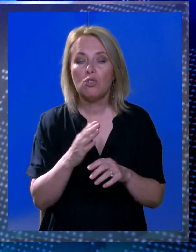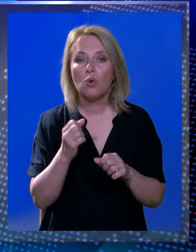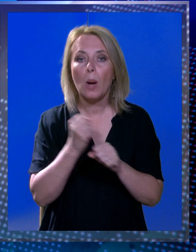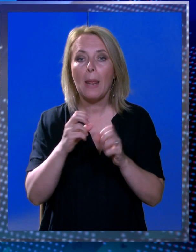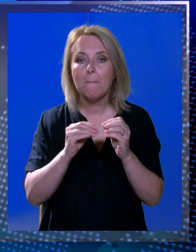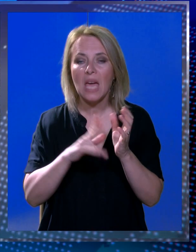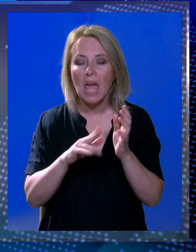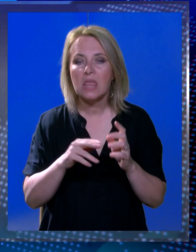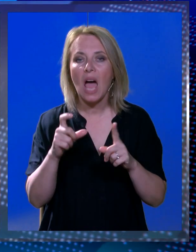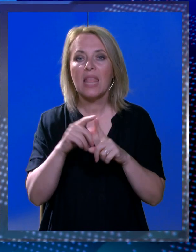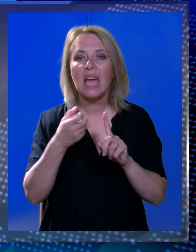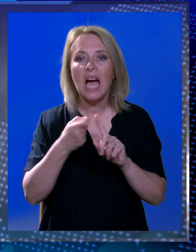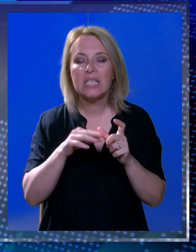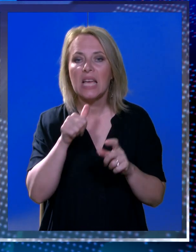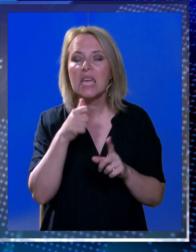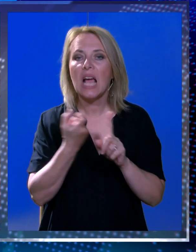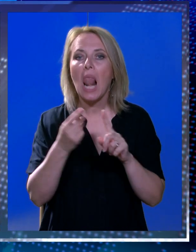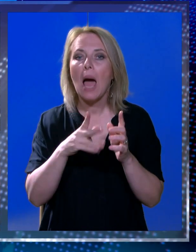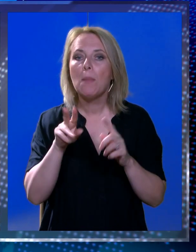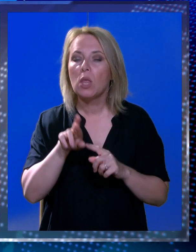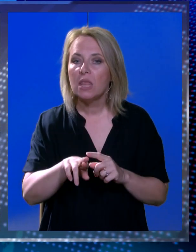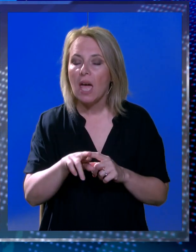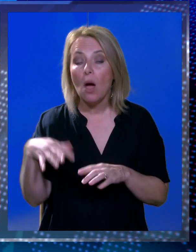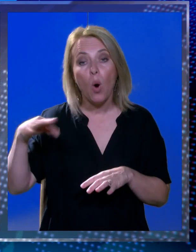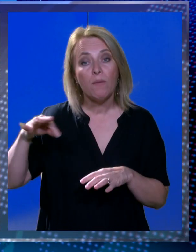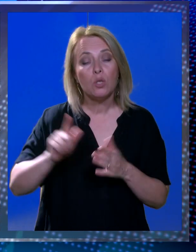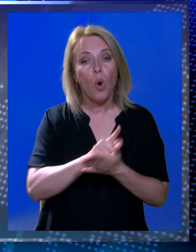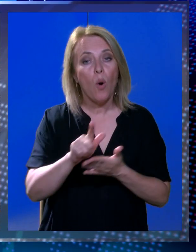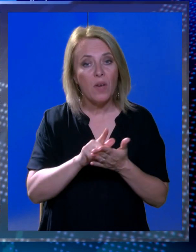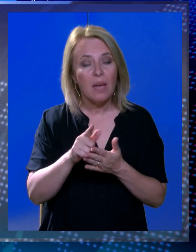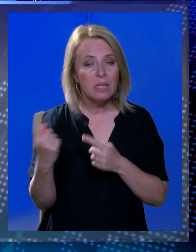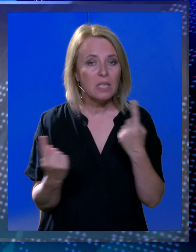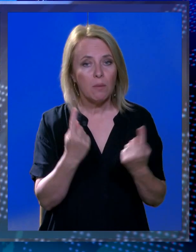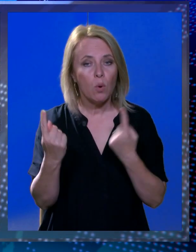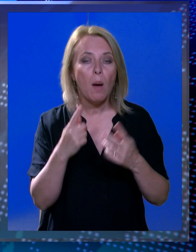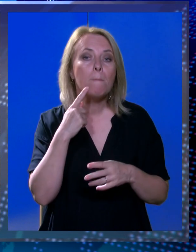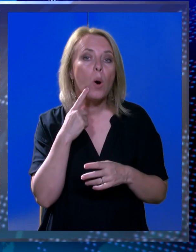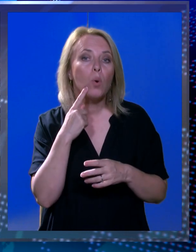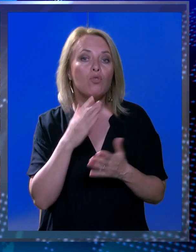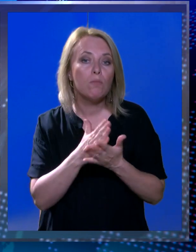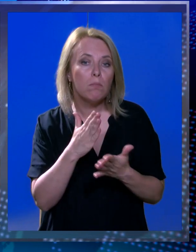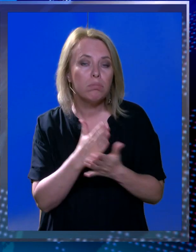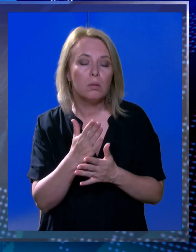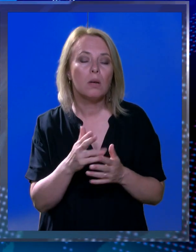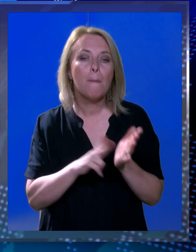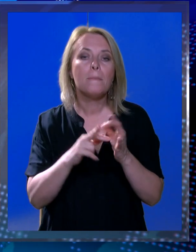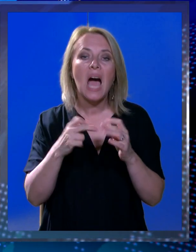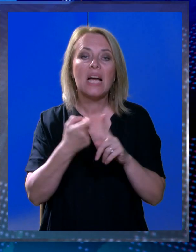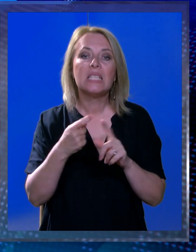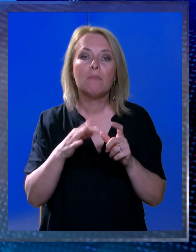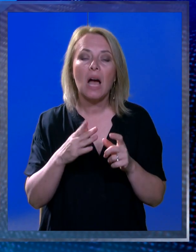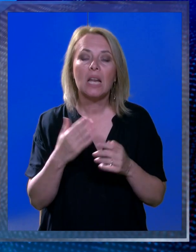Grebena i Dakse i ovisno vremenskim uvjetrima pokušat ćemo odraditi maksimalan